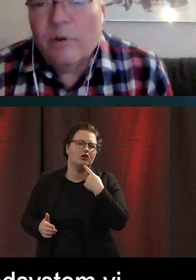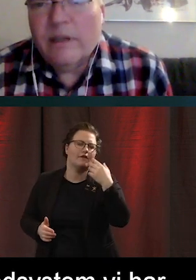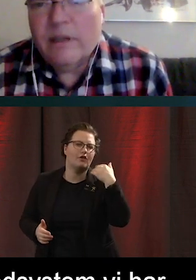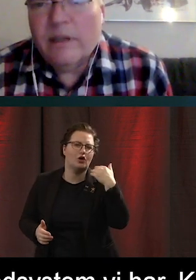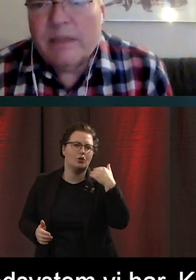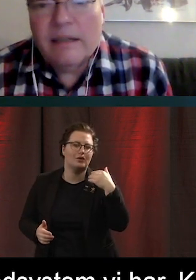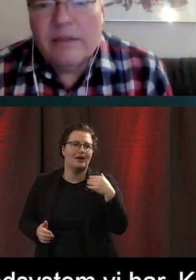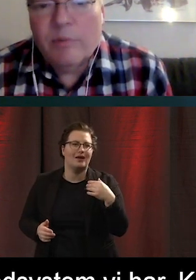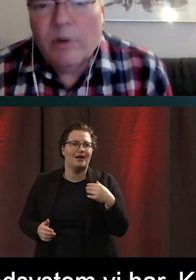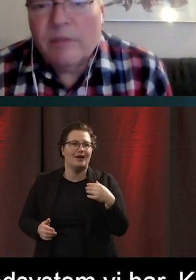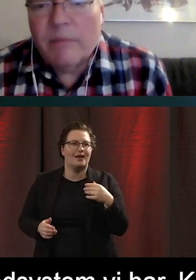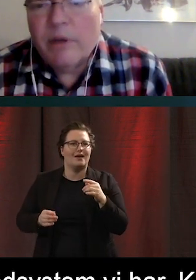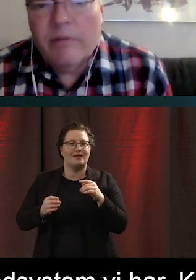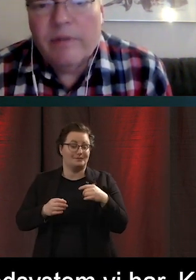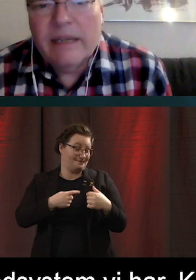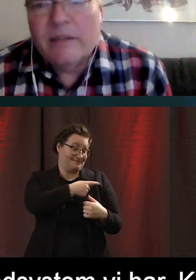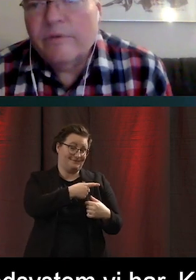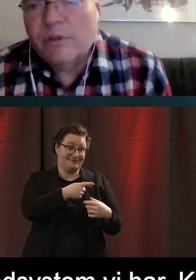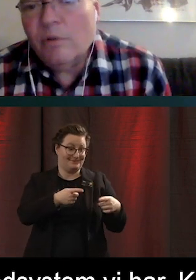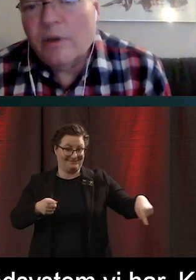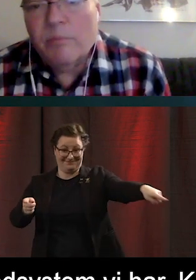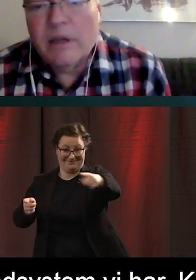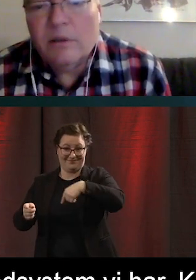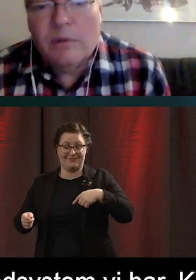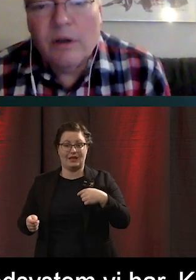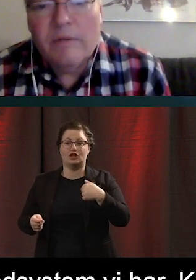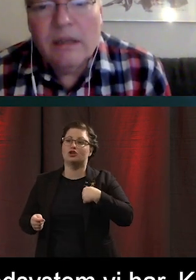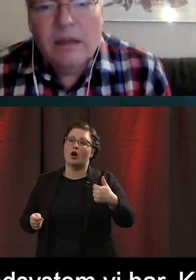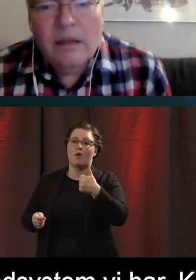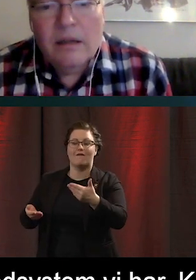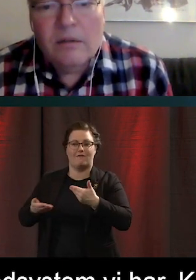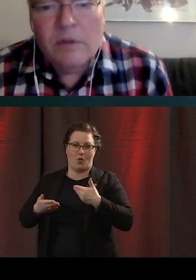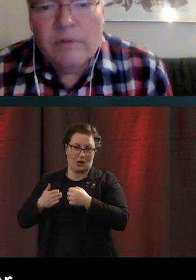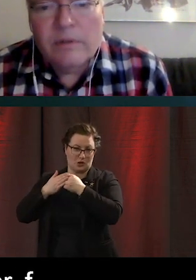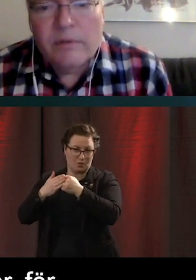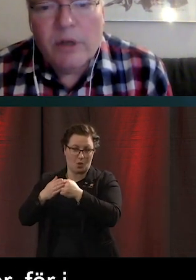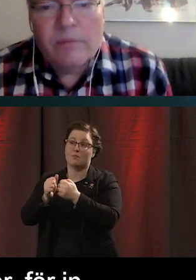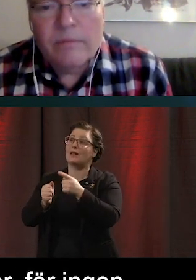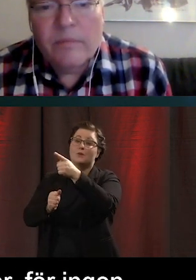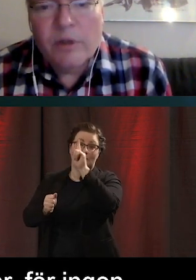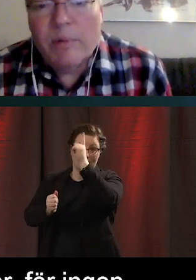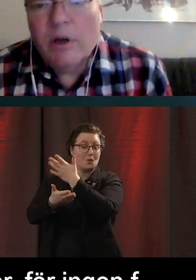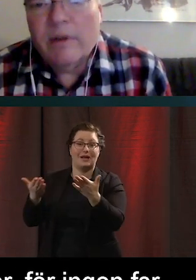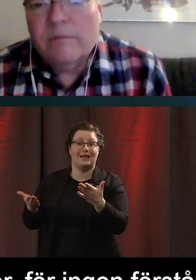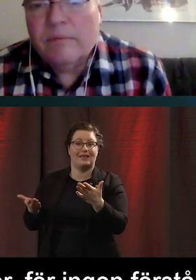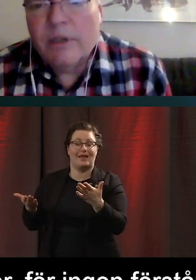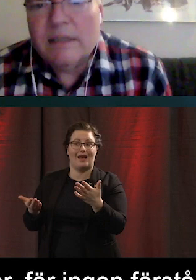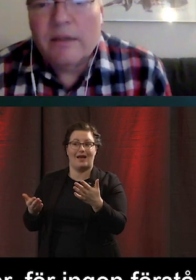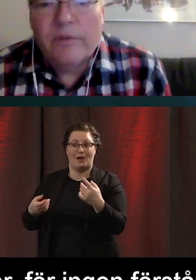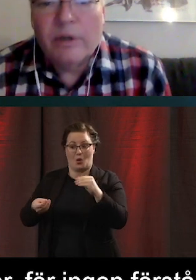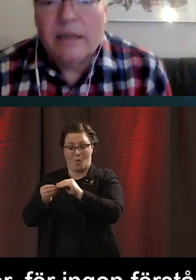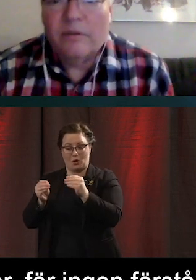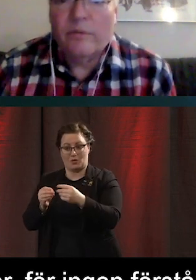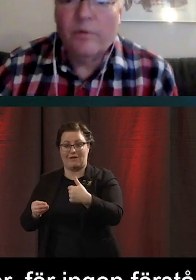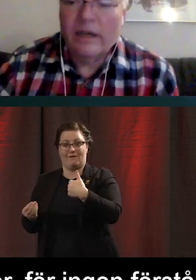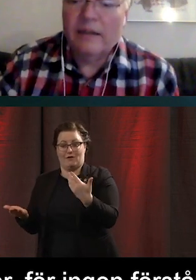inte kan få den här speciella supporten man behöver. För det är ingen som förstår kombinationen av vad jag behöver för att det